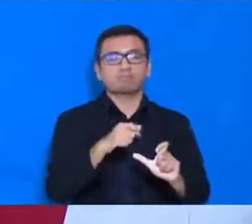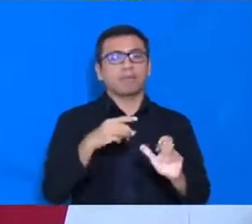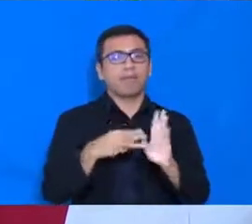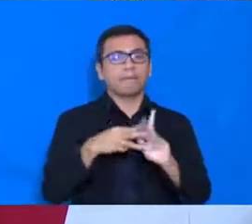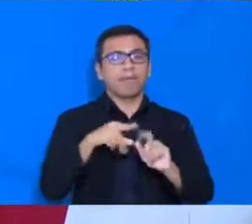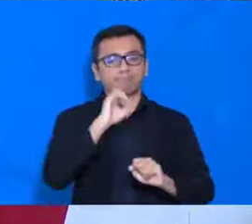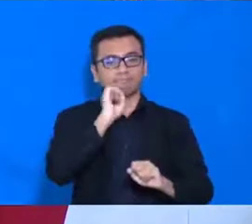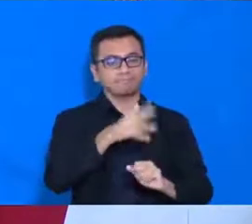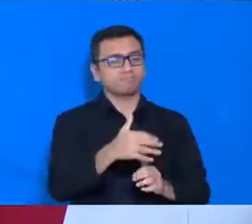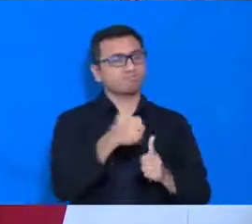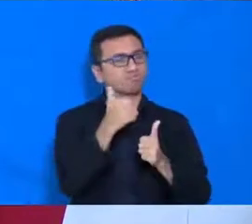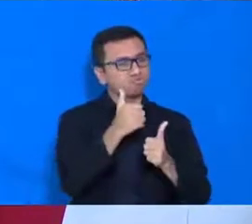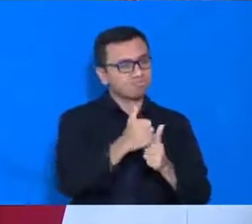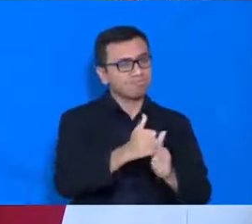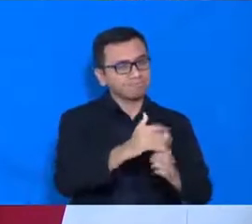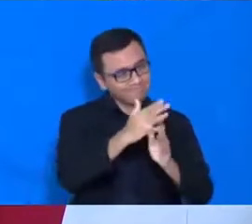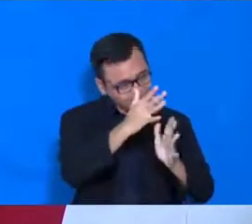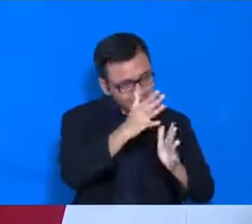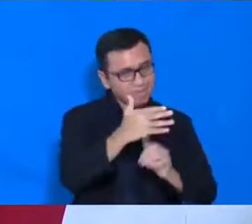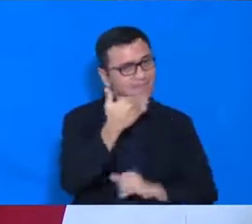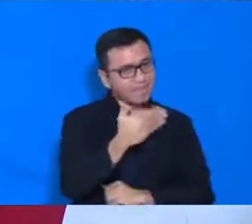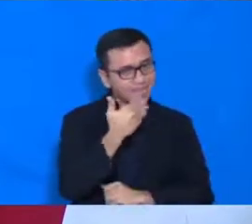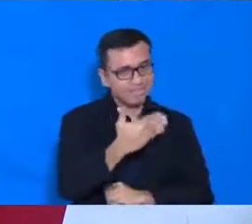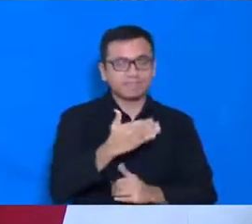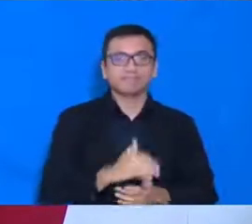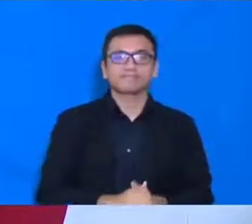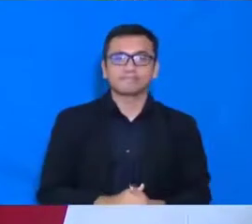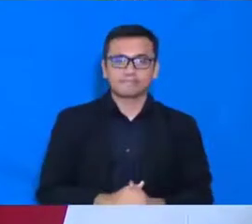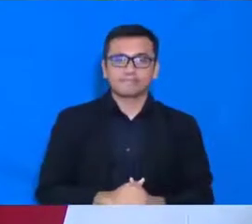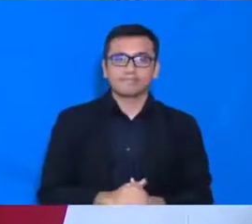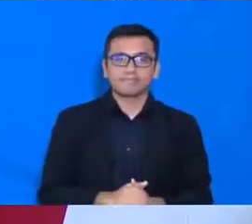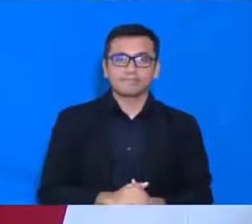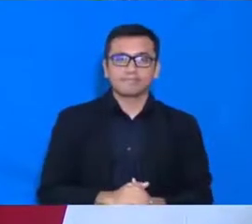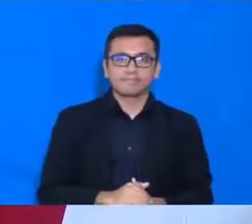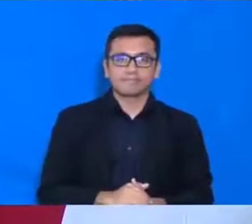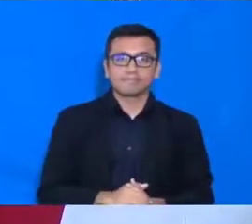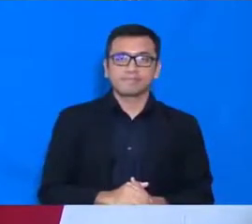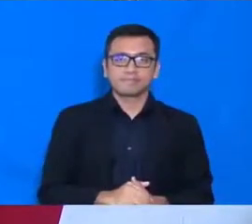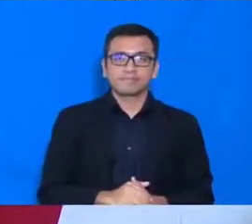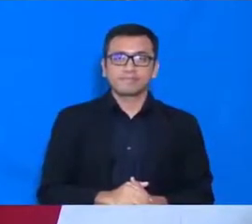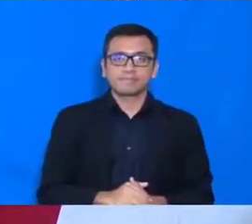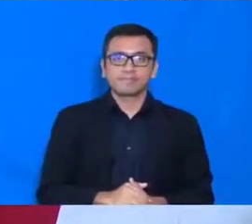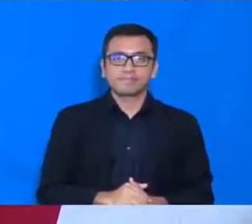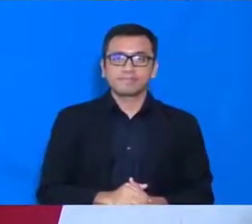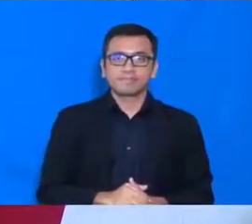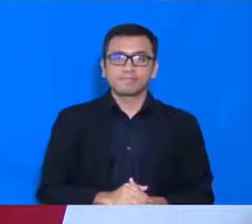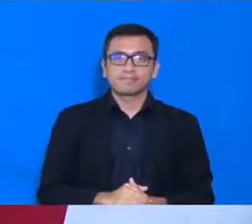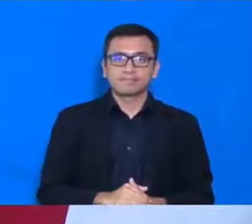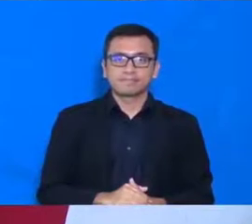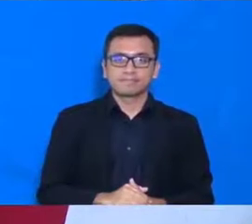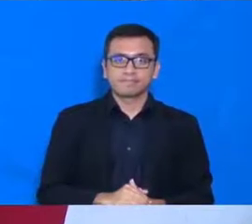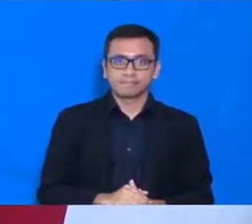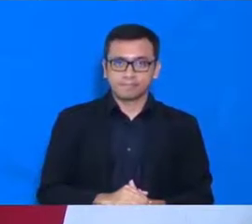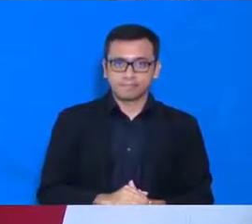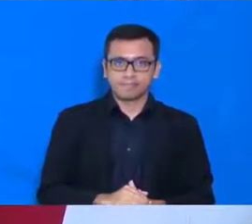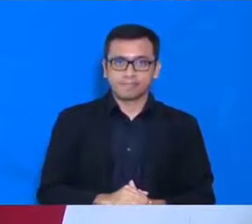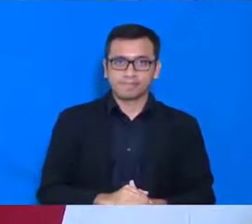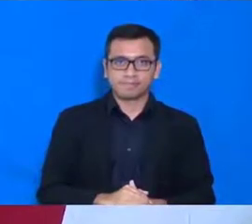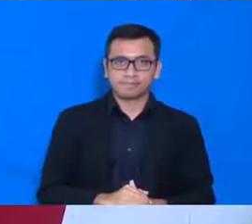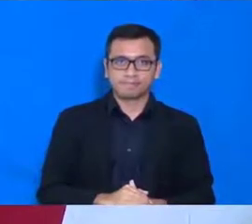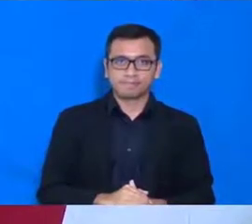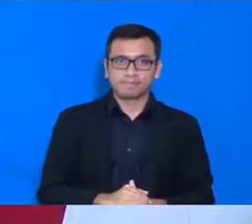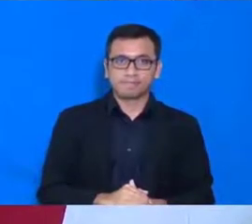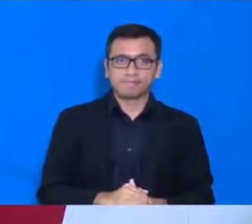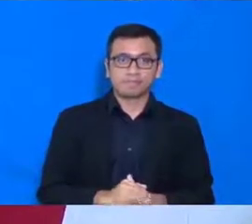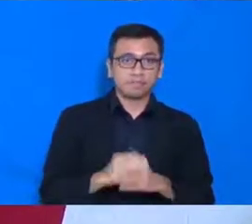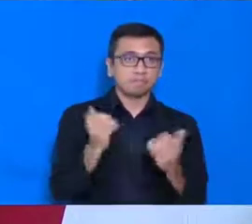Tidak kalah pentingnya, MPR juga menyampaikan, apresiasi, dan dukungan, kepada seluruh